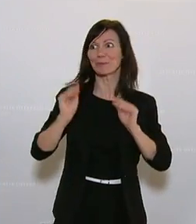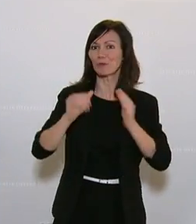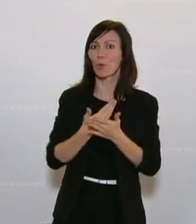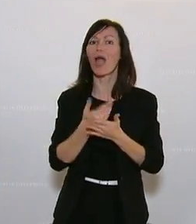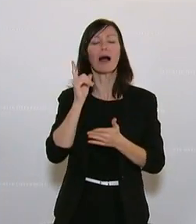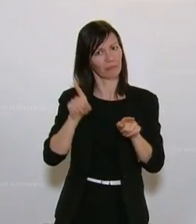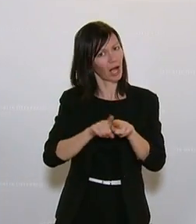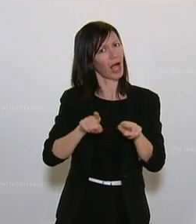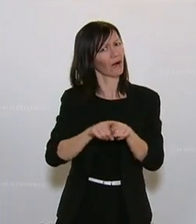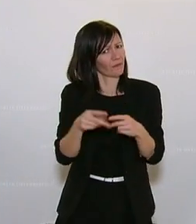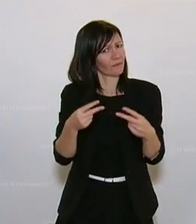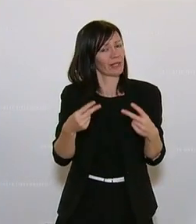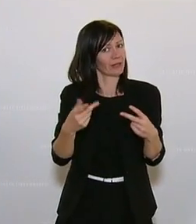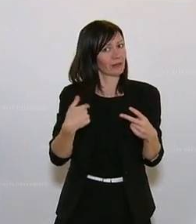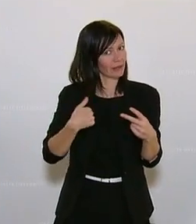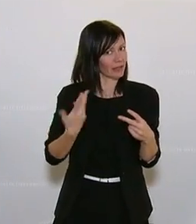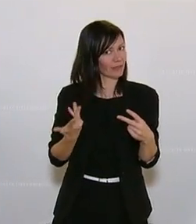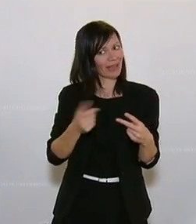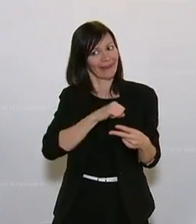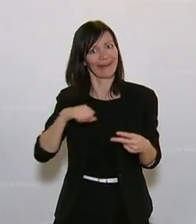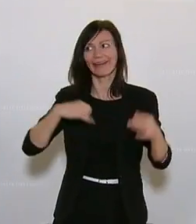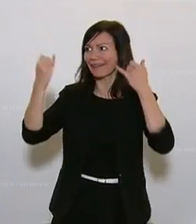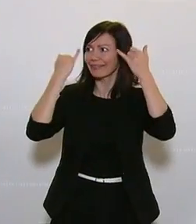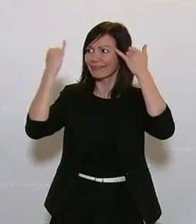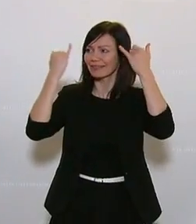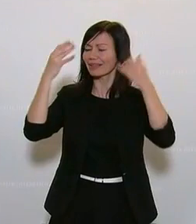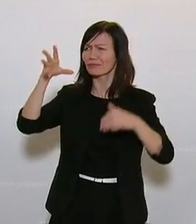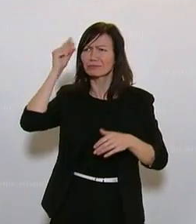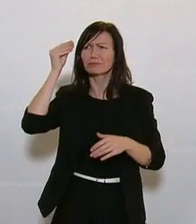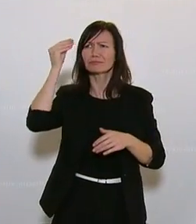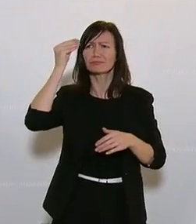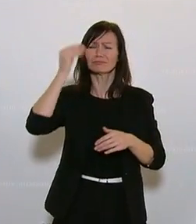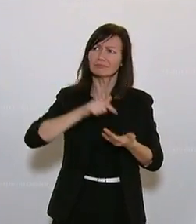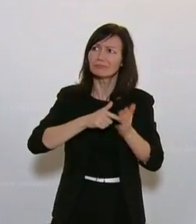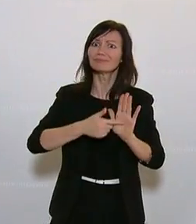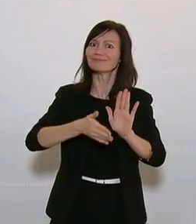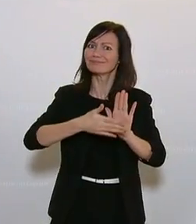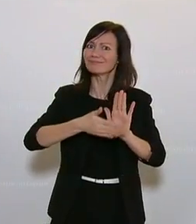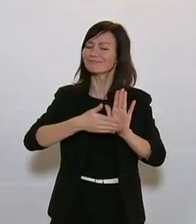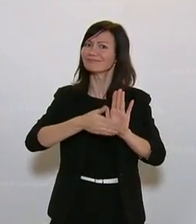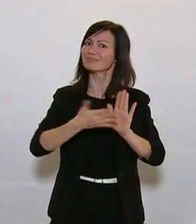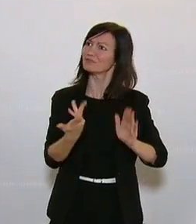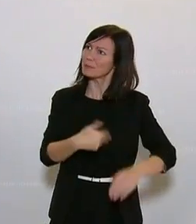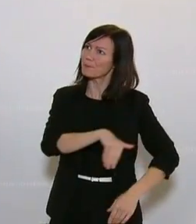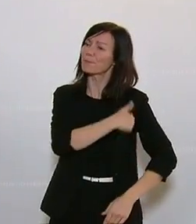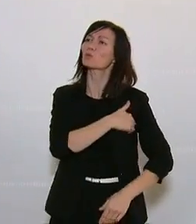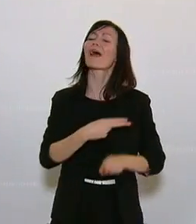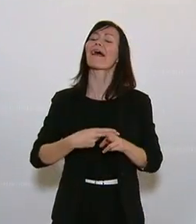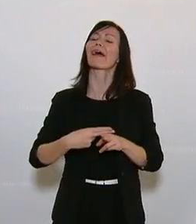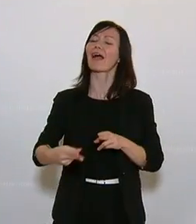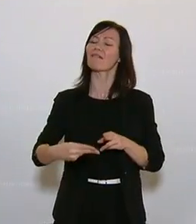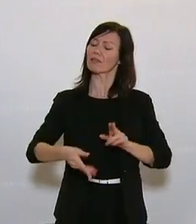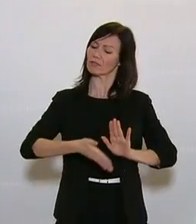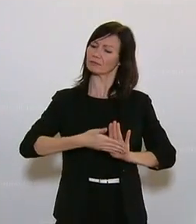Erlernte. Das ist, glaube ich, ein wertvoller Bestandteil gleichsam des Nachweises von Maturität, von Reife